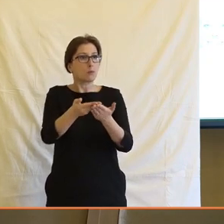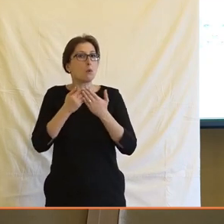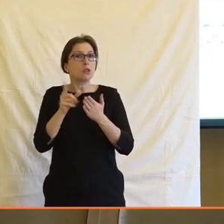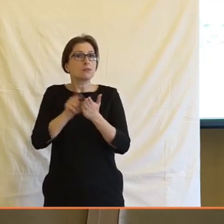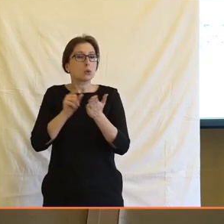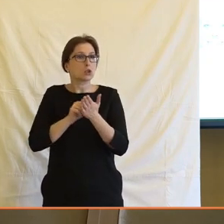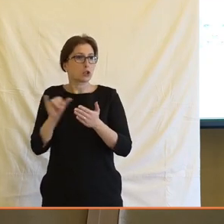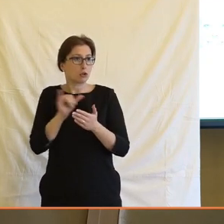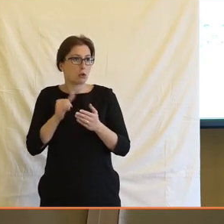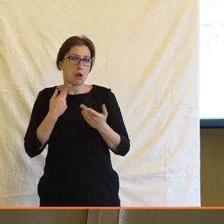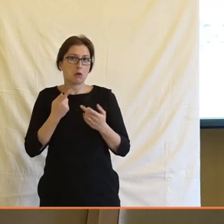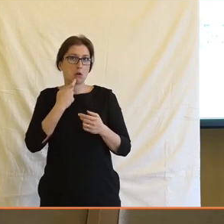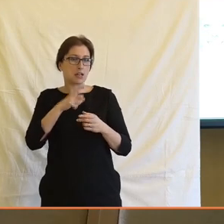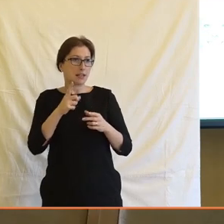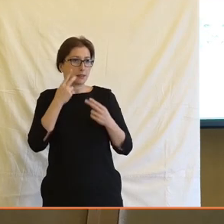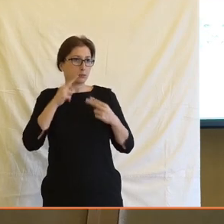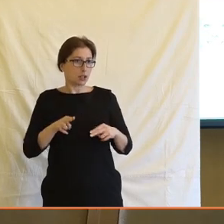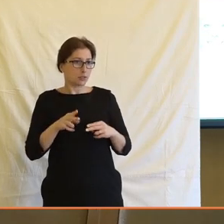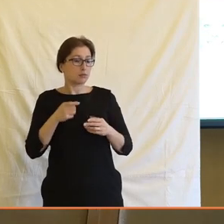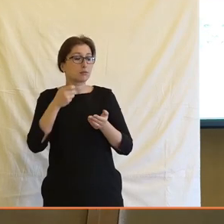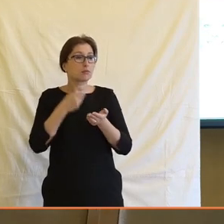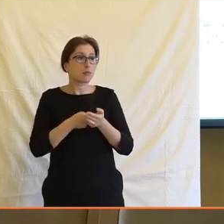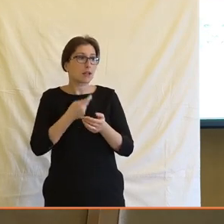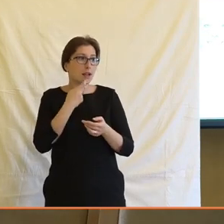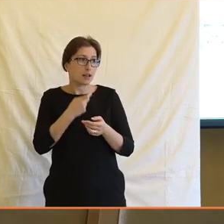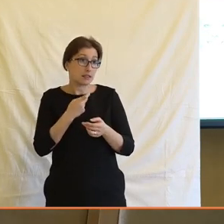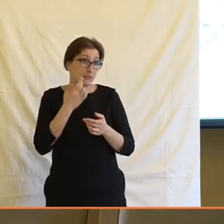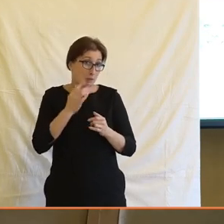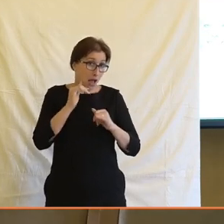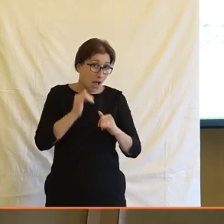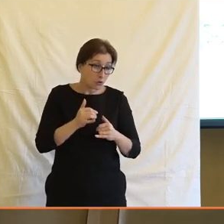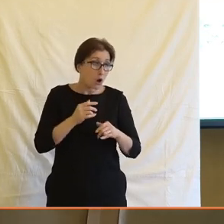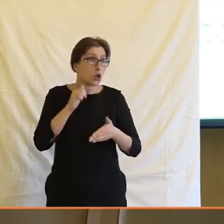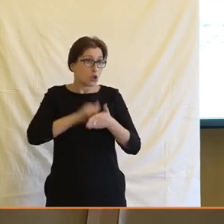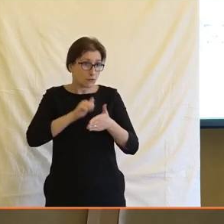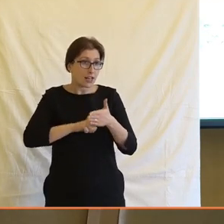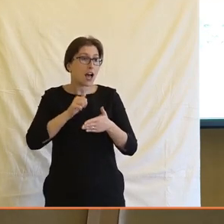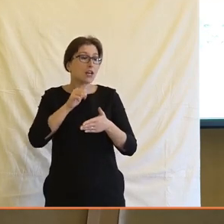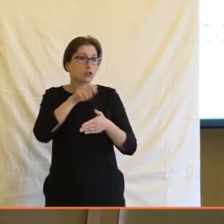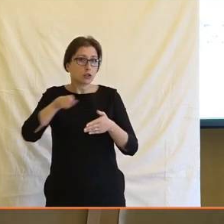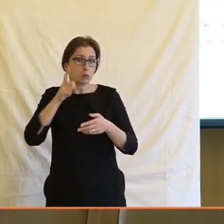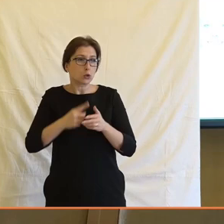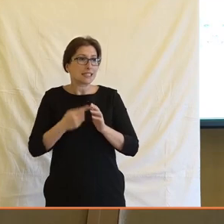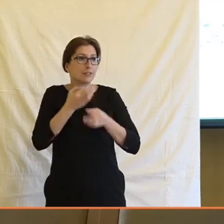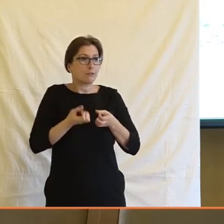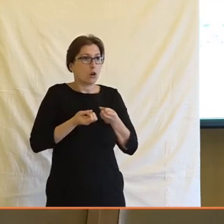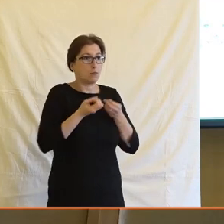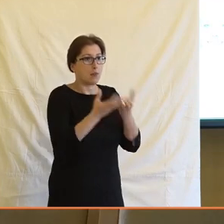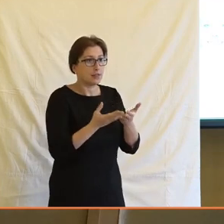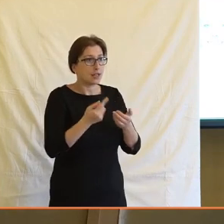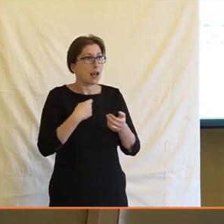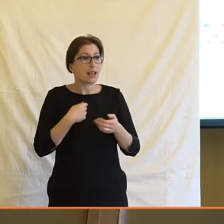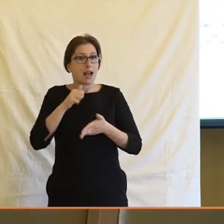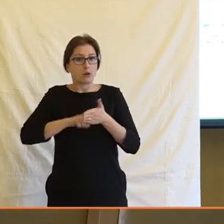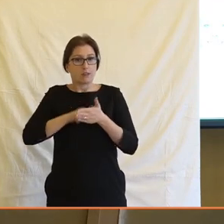otázka, je zatím možná nepoměrem, že ano, novináři by o tom měli informovat, ale já jako novinář o tom